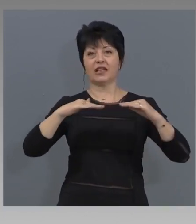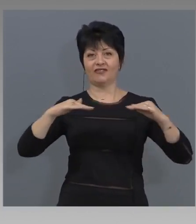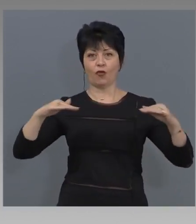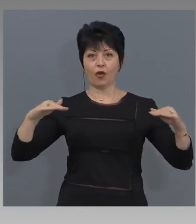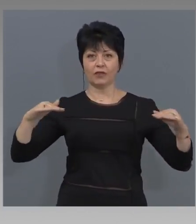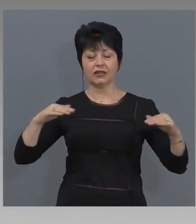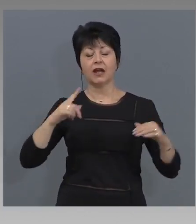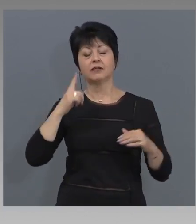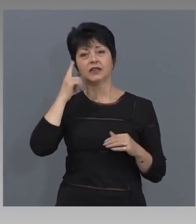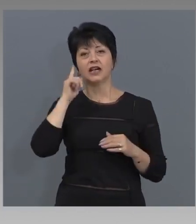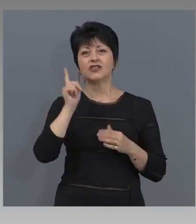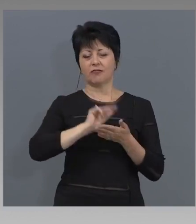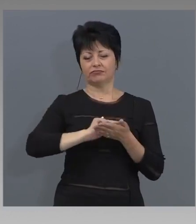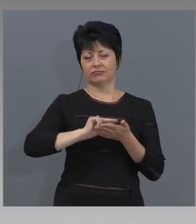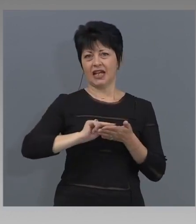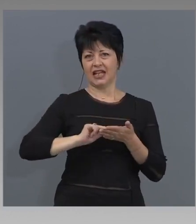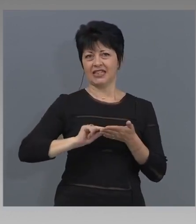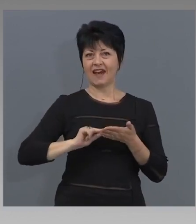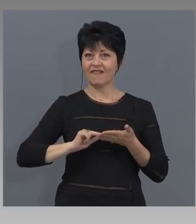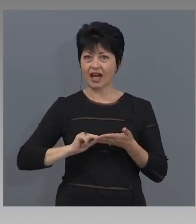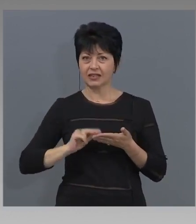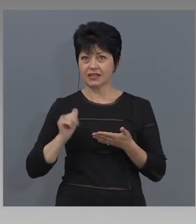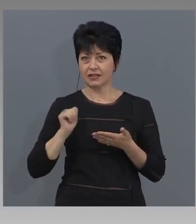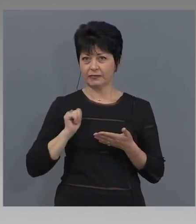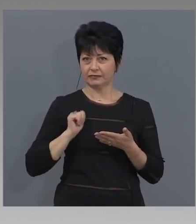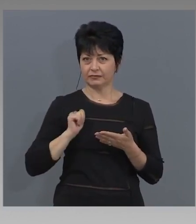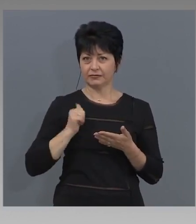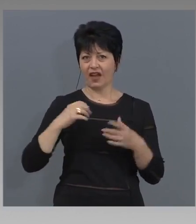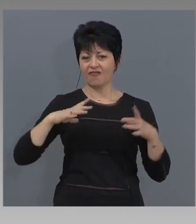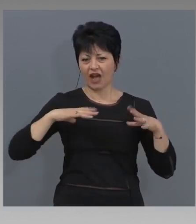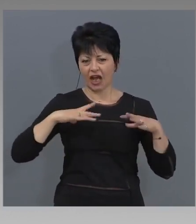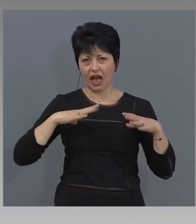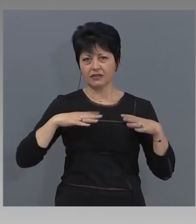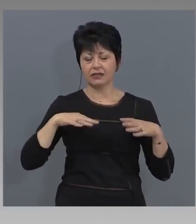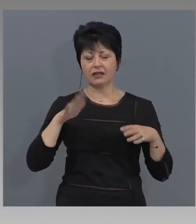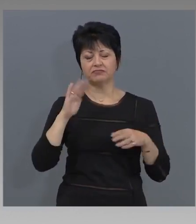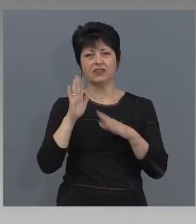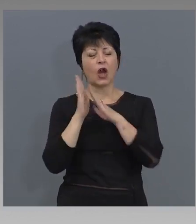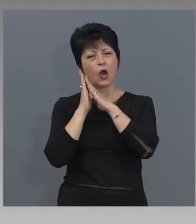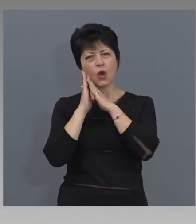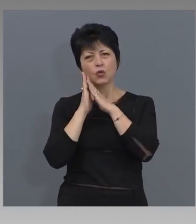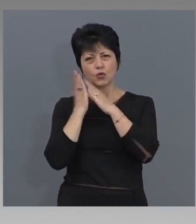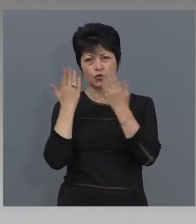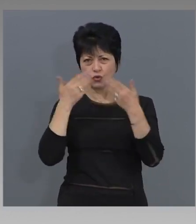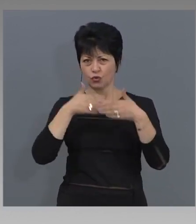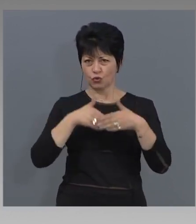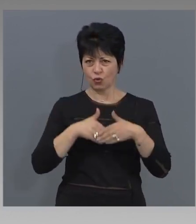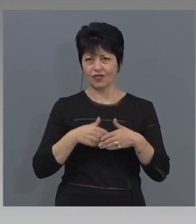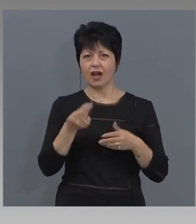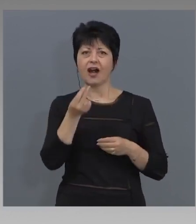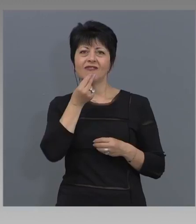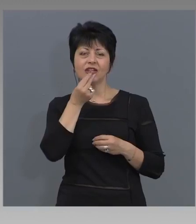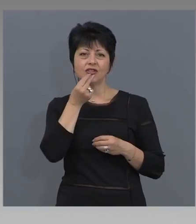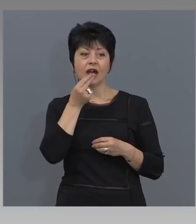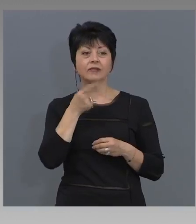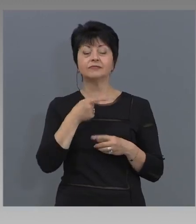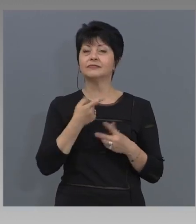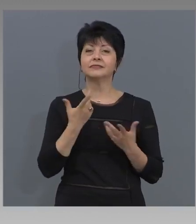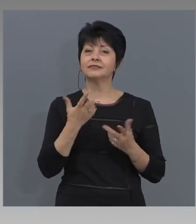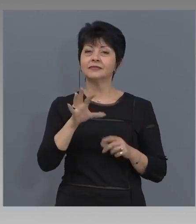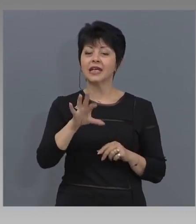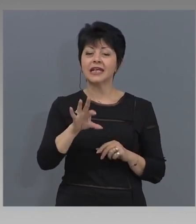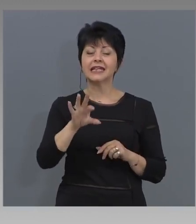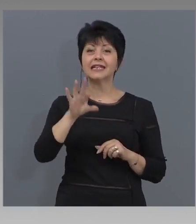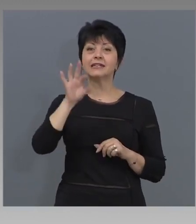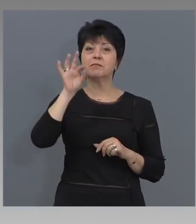резервирайки вакансия, резервирайки нощовка, резервирайки вечеря през тази платформа, те избират да отидат на едно сигурно